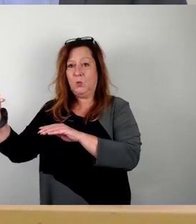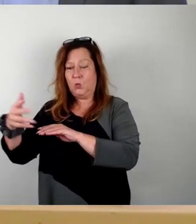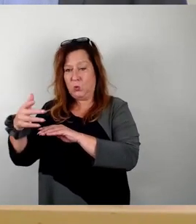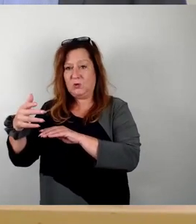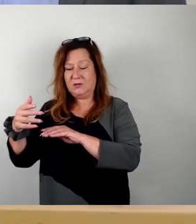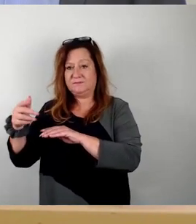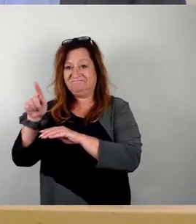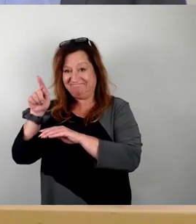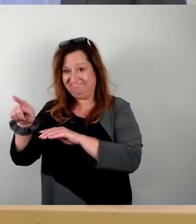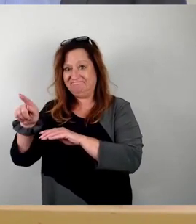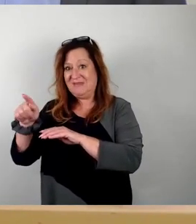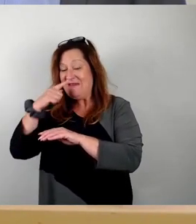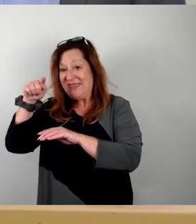bringen.